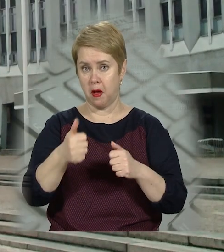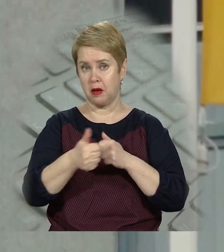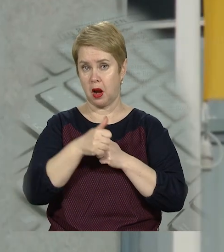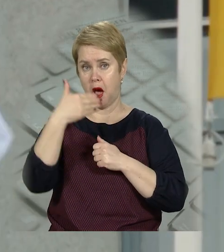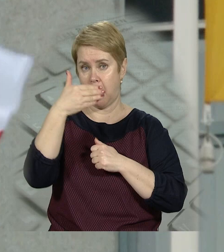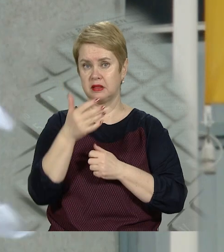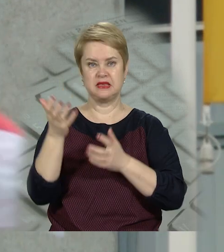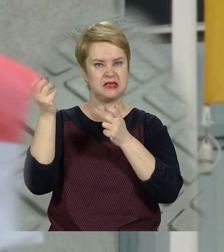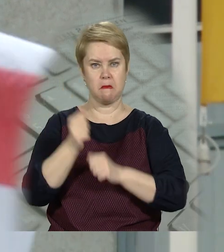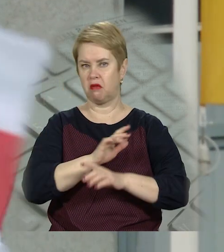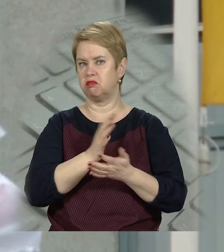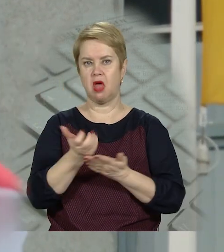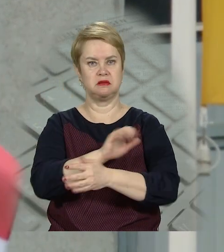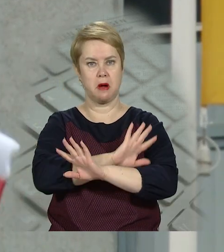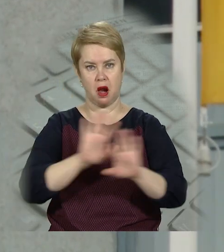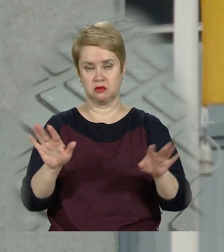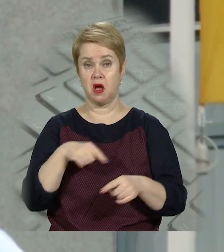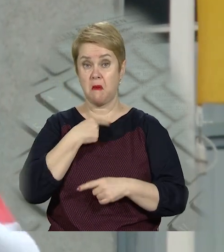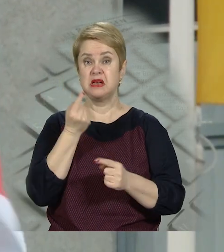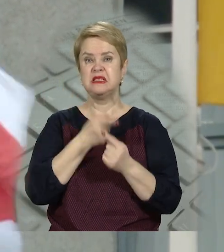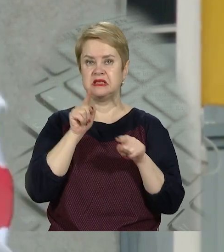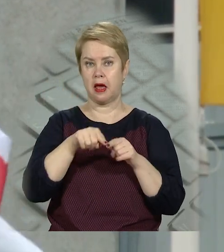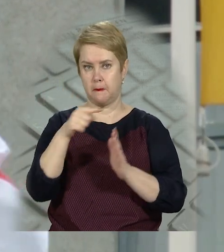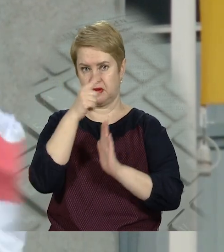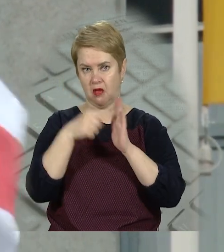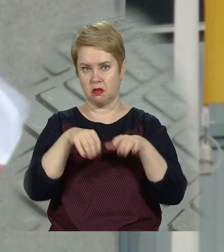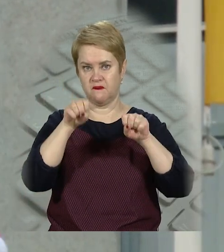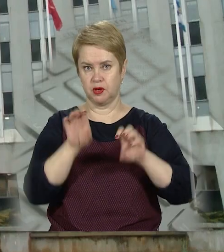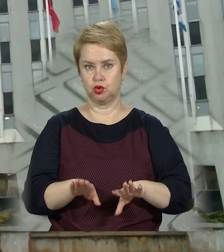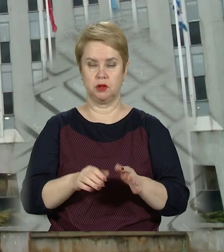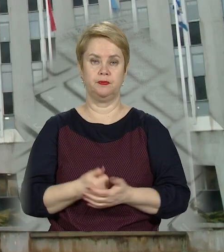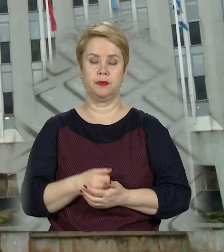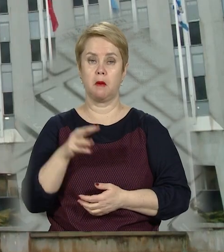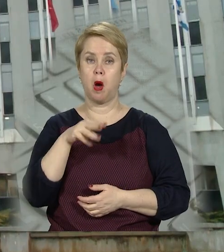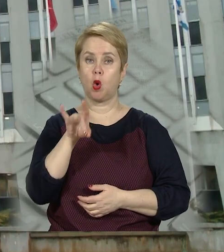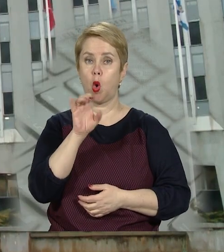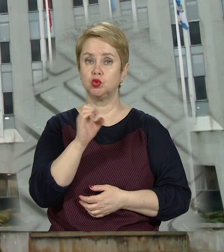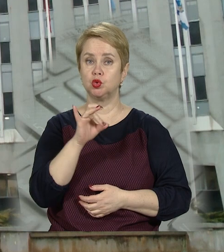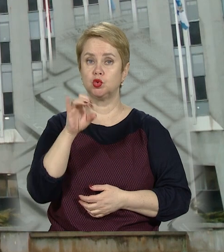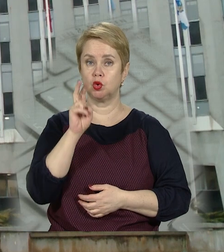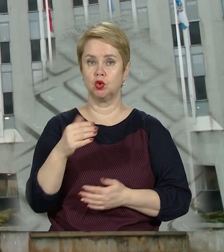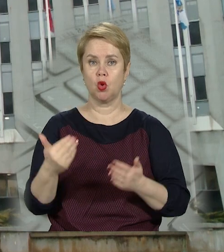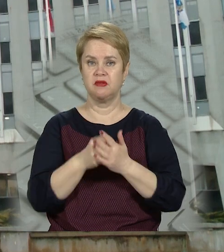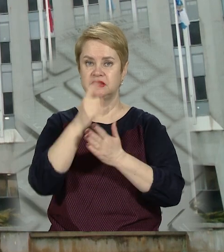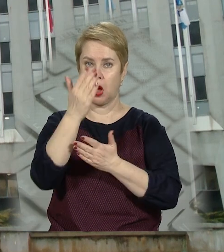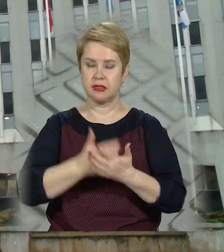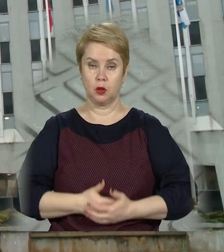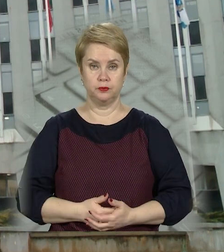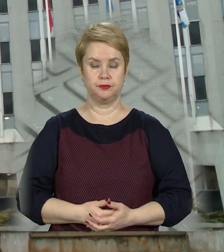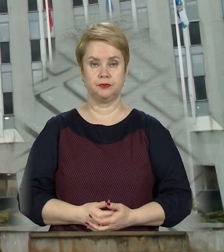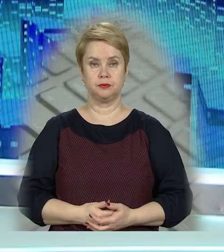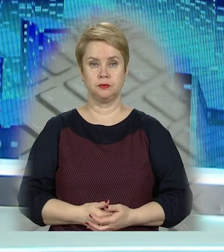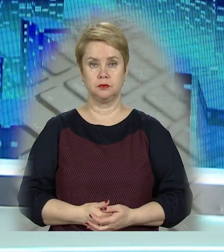міськради знімати не збираються. Мовляв, це питання вирішене. Марко Ручка, Станіслав Сторожук, новини 11